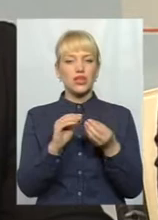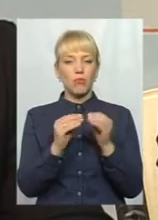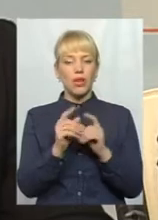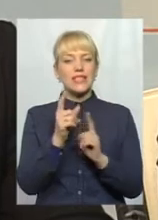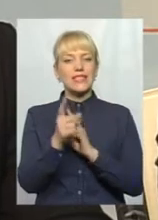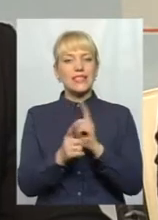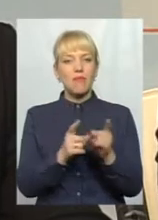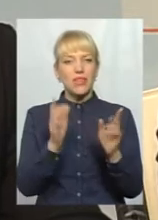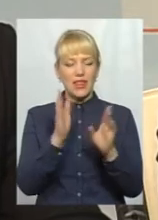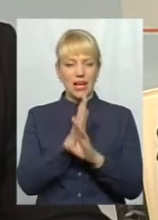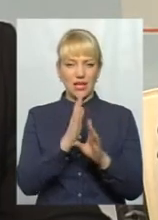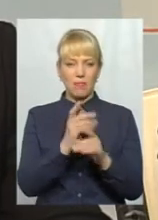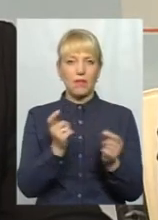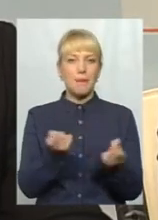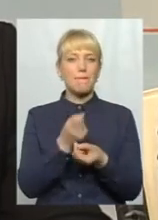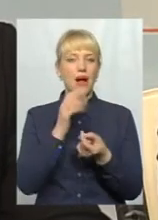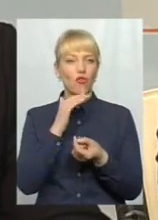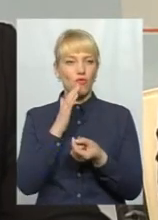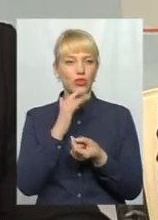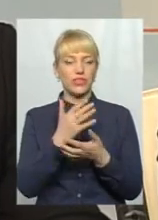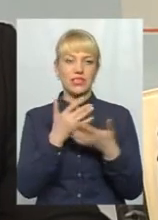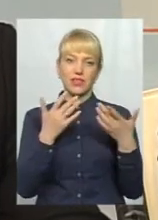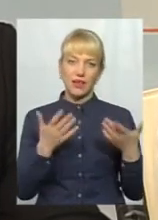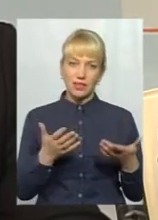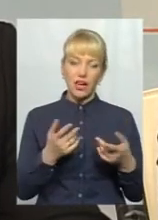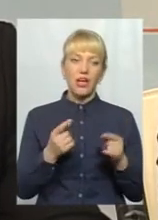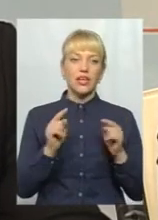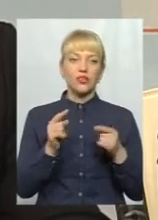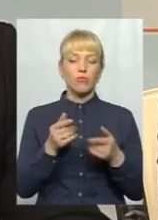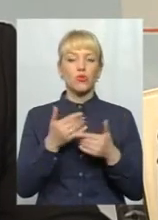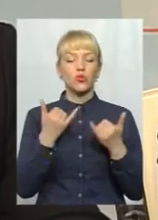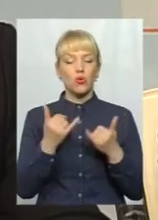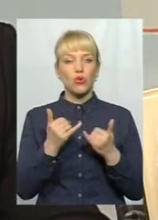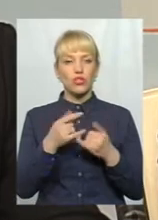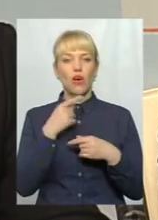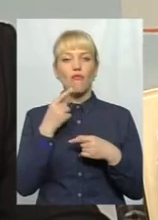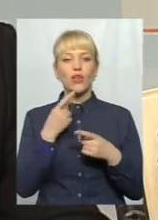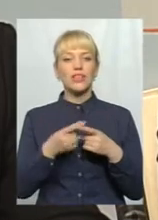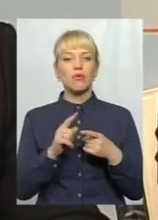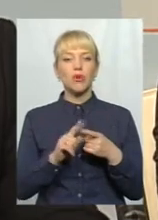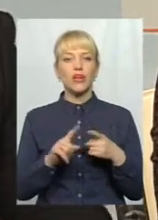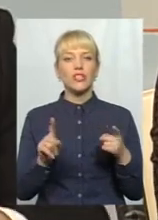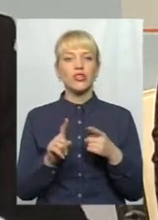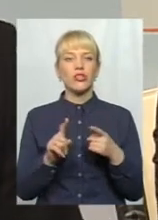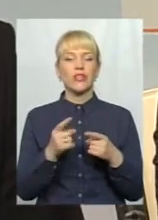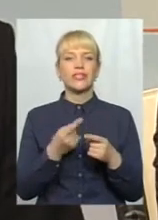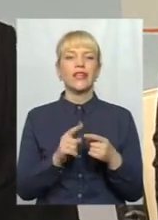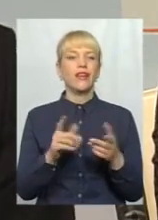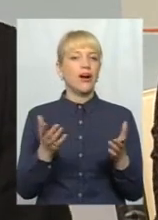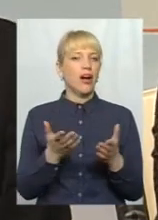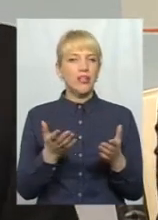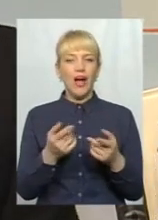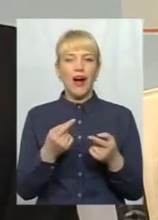маловодності і так далі. І тому сьогодні говорити про те, що це якась